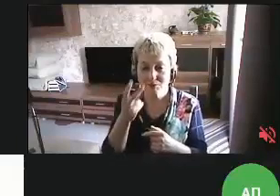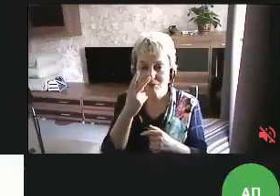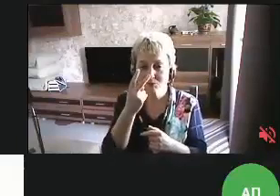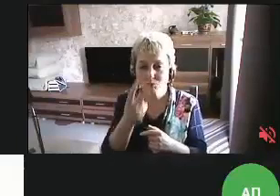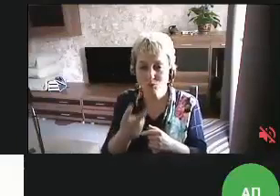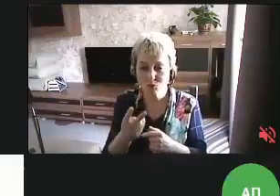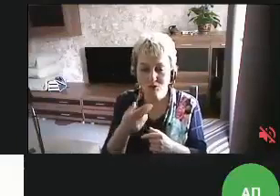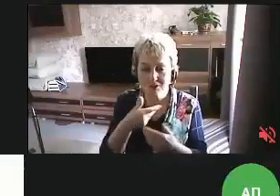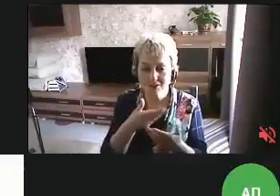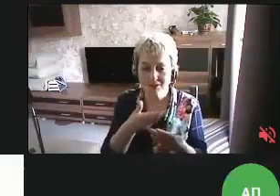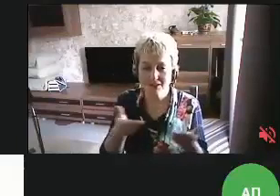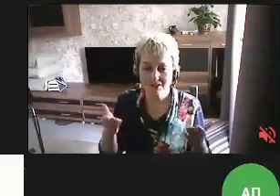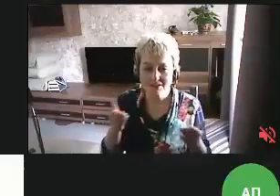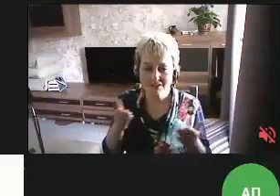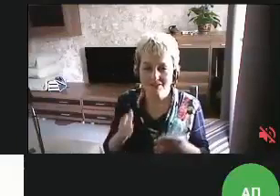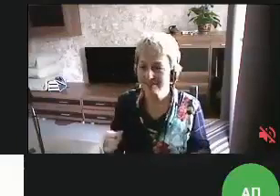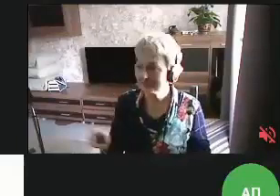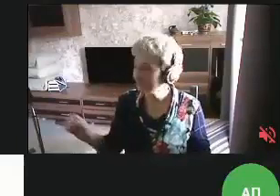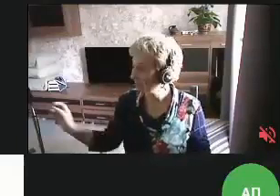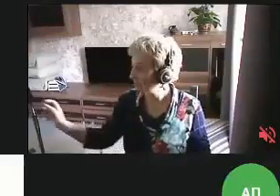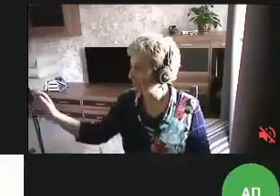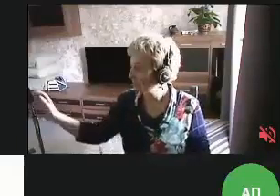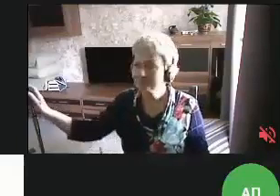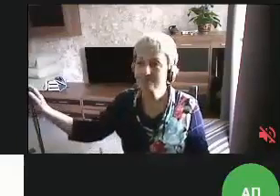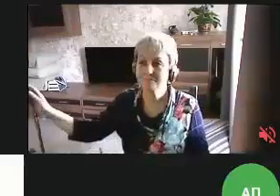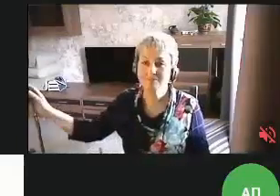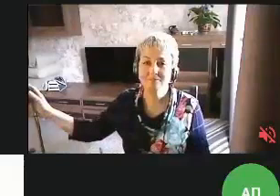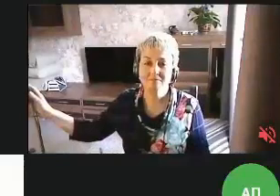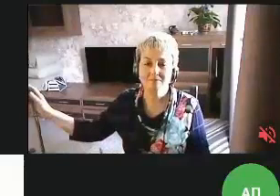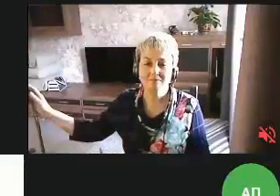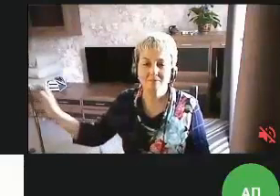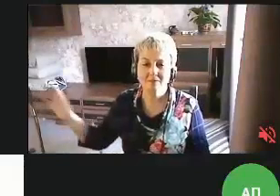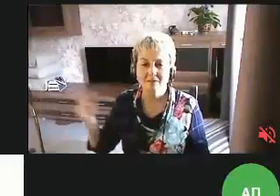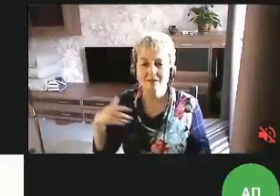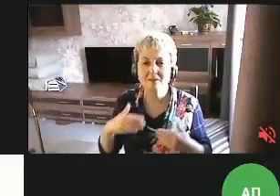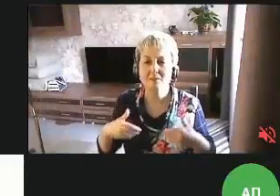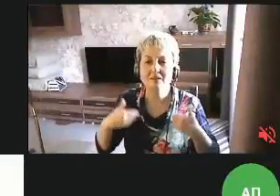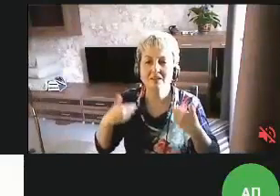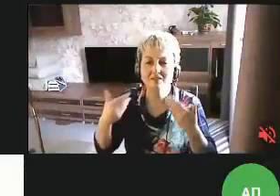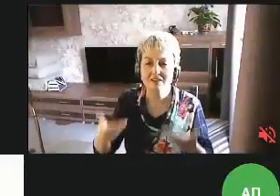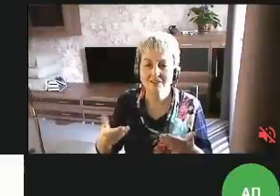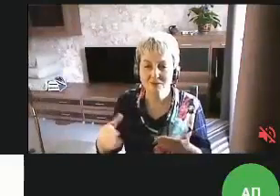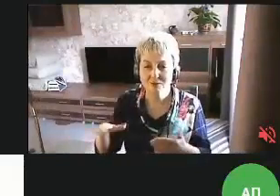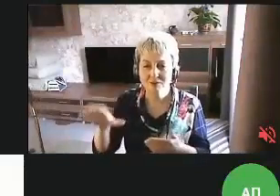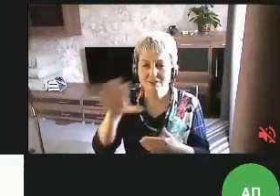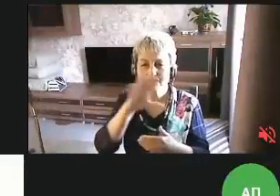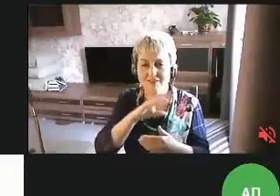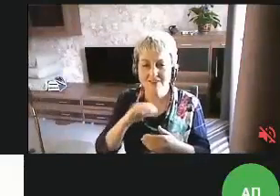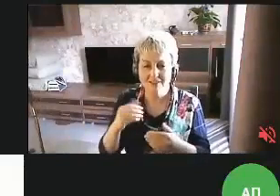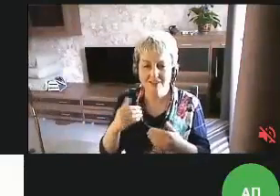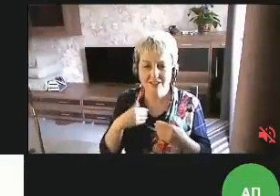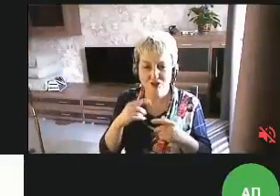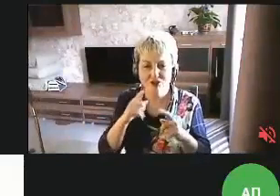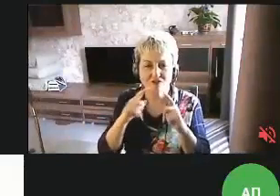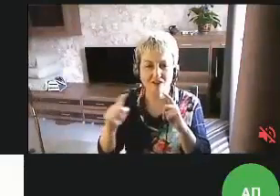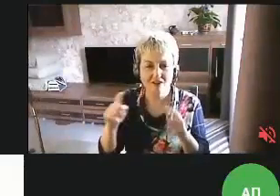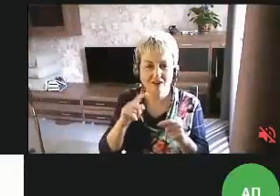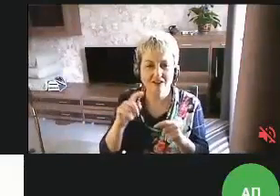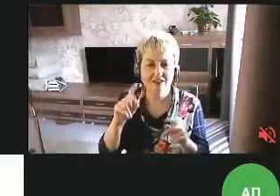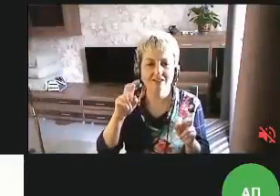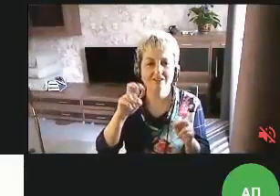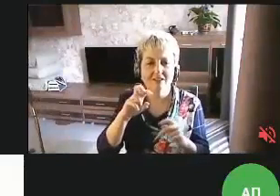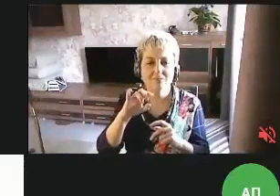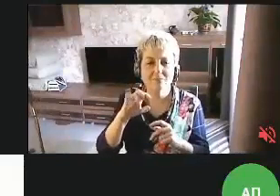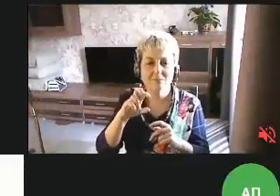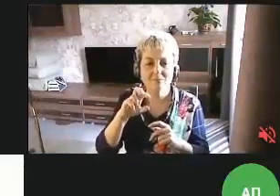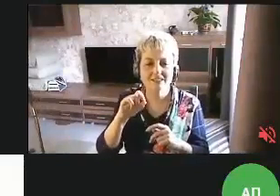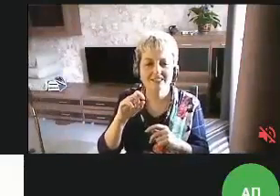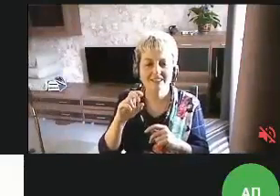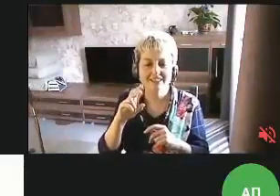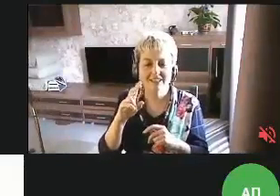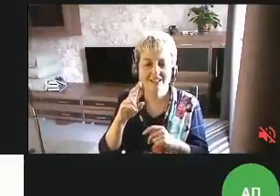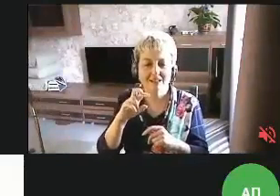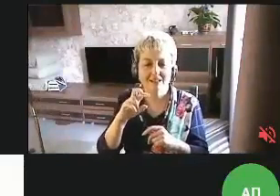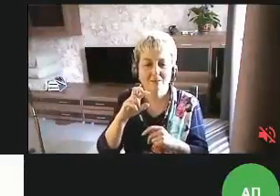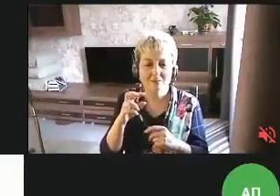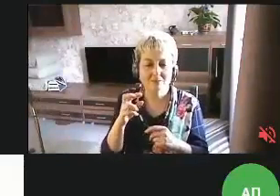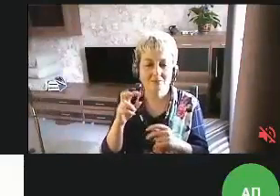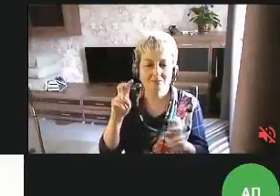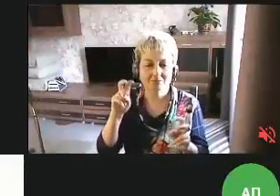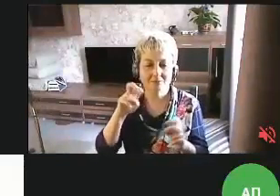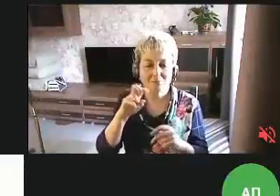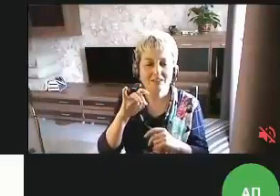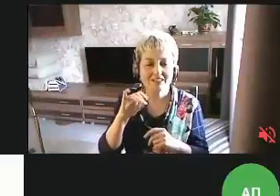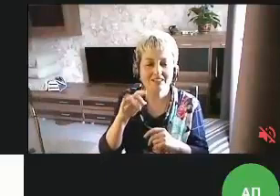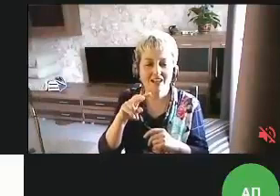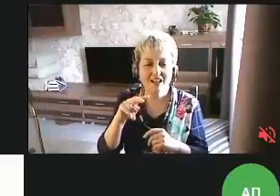смотрят на нас, не только слушают. Приветствую всех на наш вебинар «Бизнес-ланч. Цифровой контент без